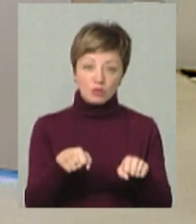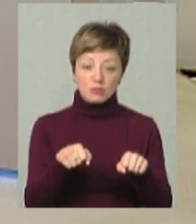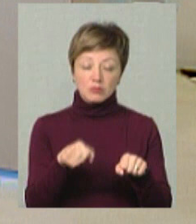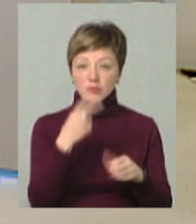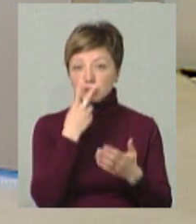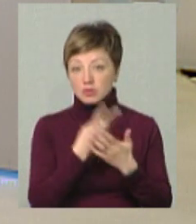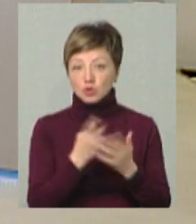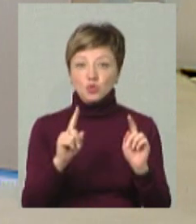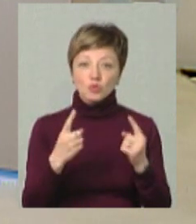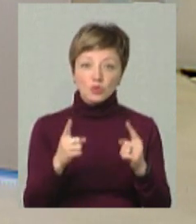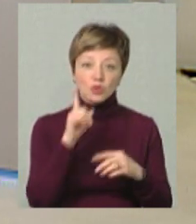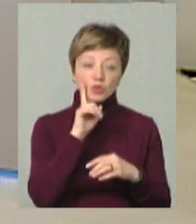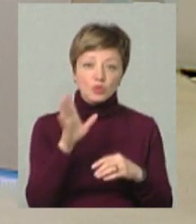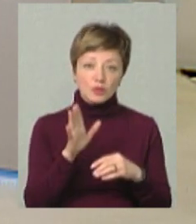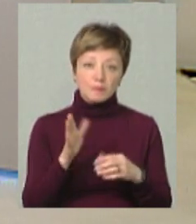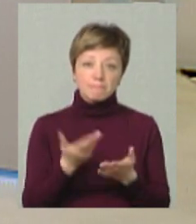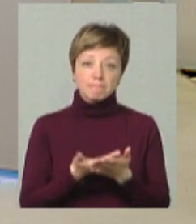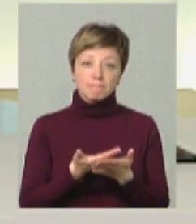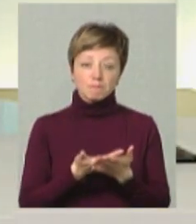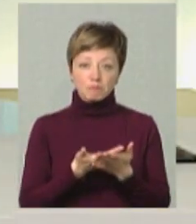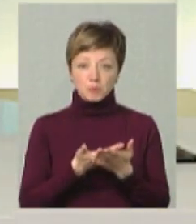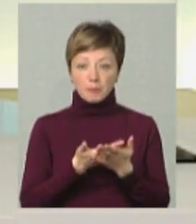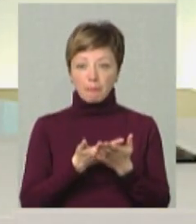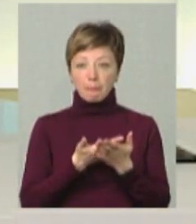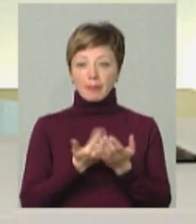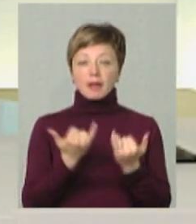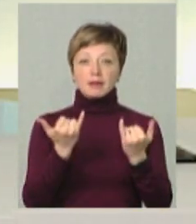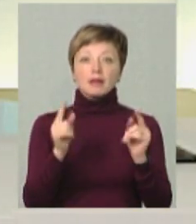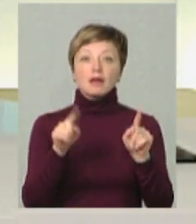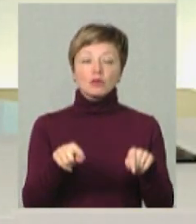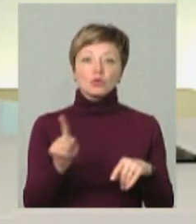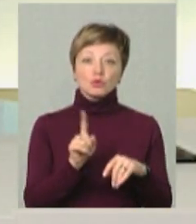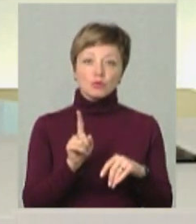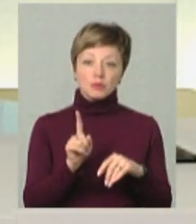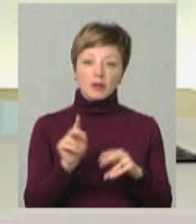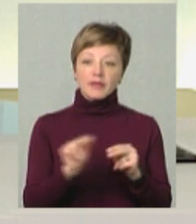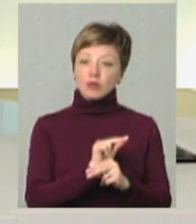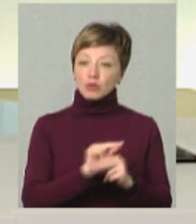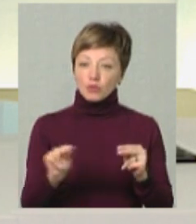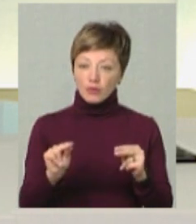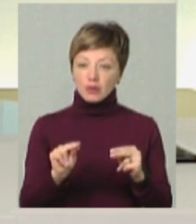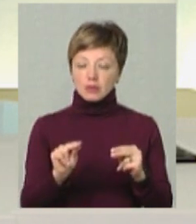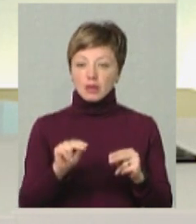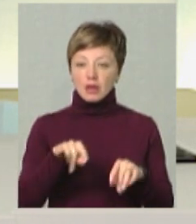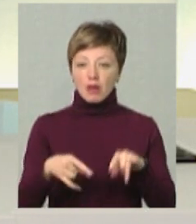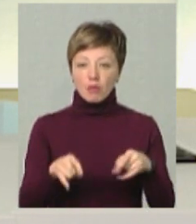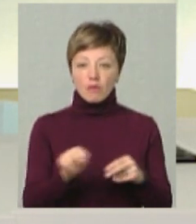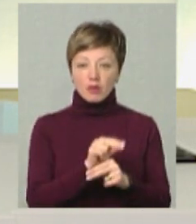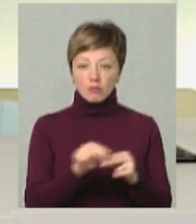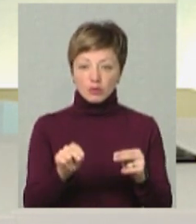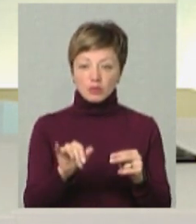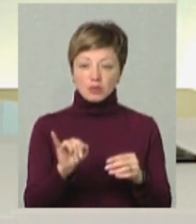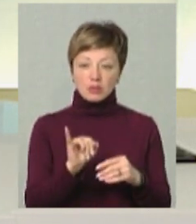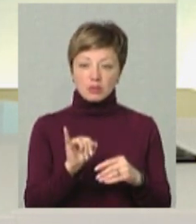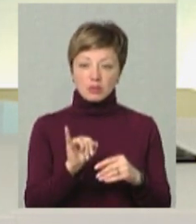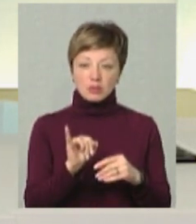проглядати, якби, чому незручності, ну, для того, щоб відремонтувати, провести туємковий ремонт і провести, якби,